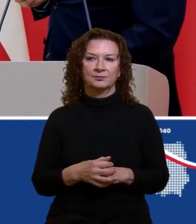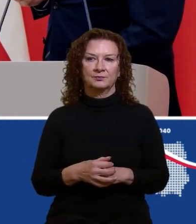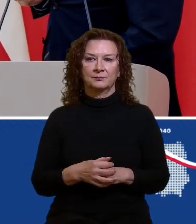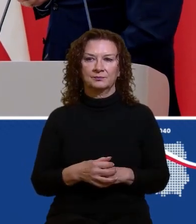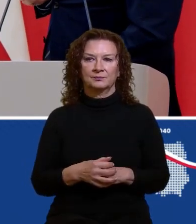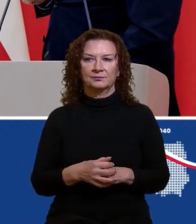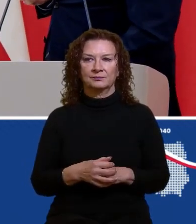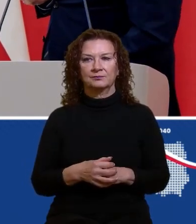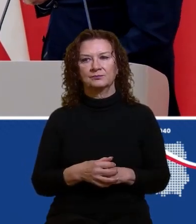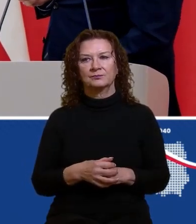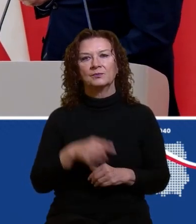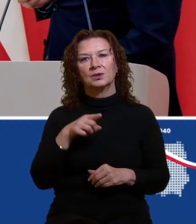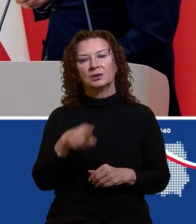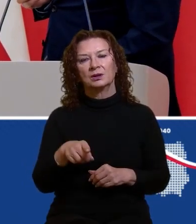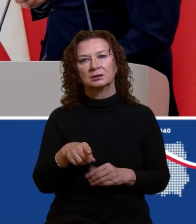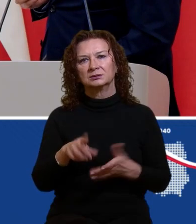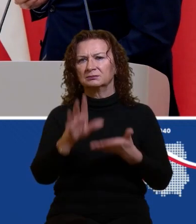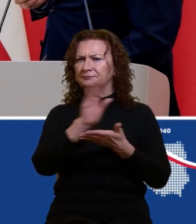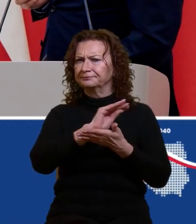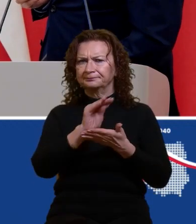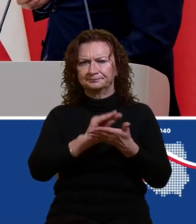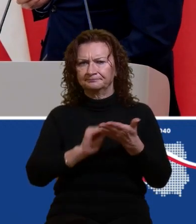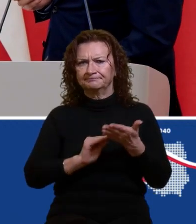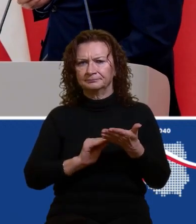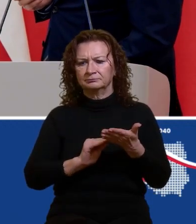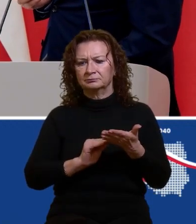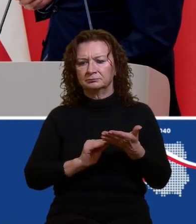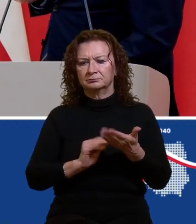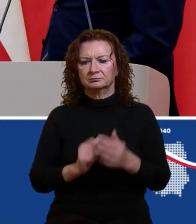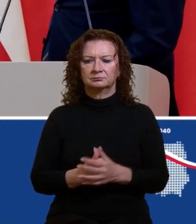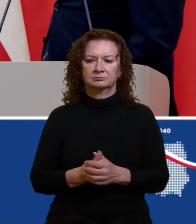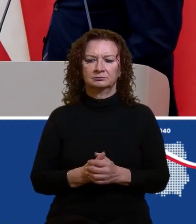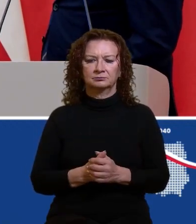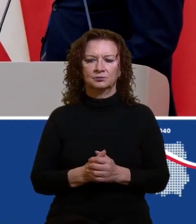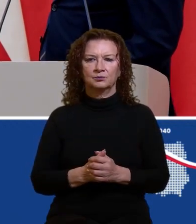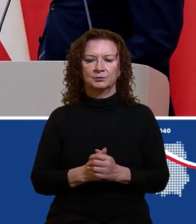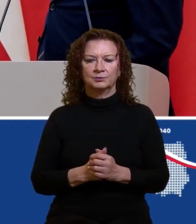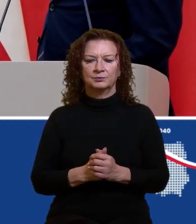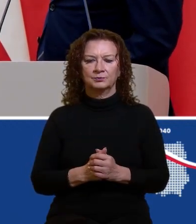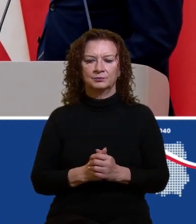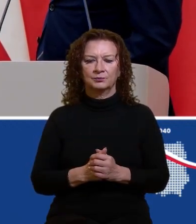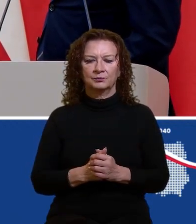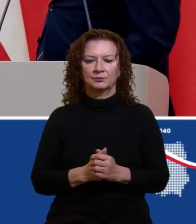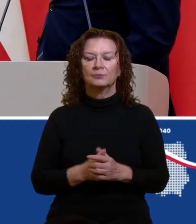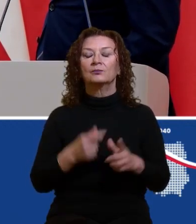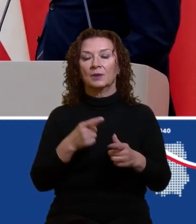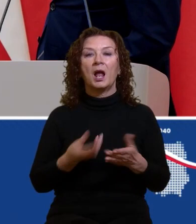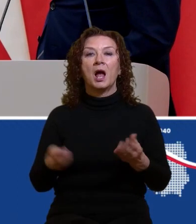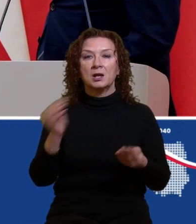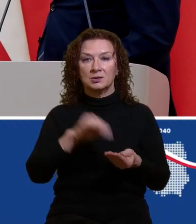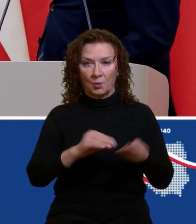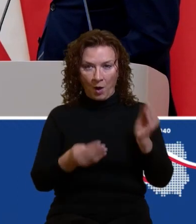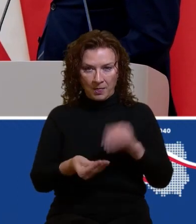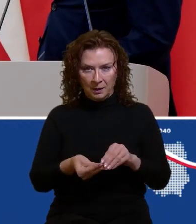rozpisanie tego na clean składkowy, clean